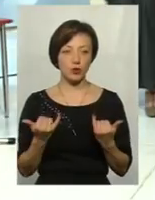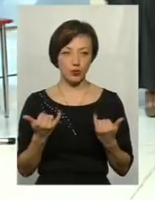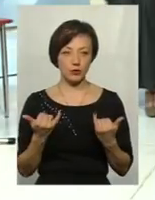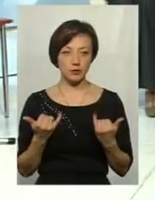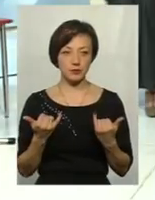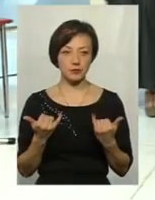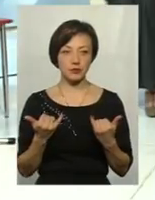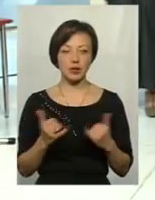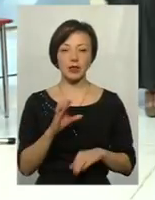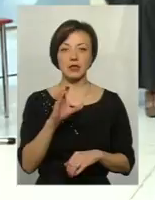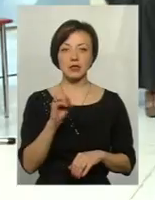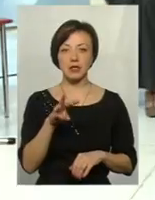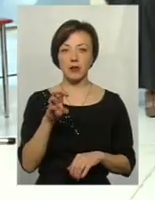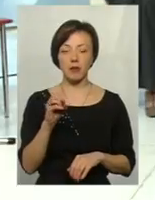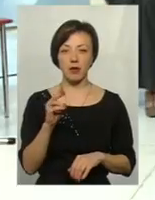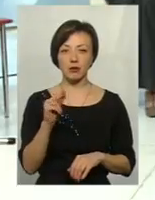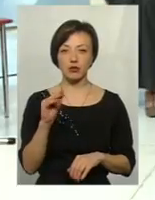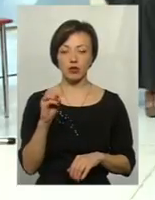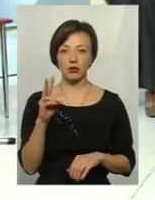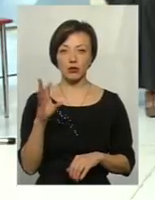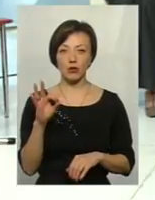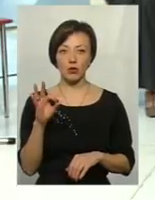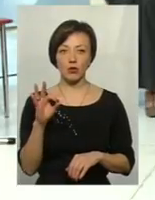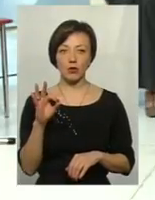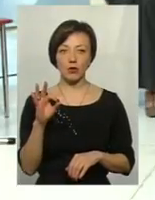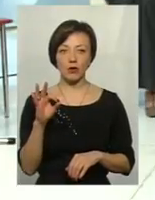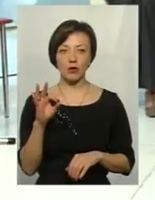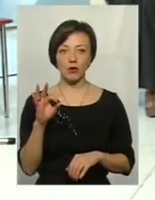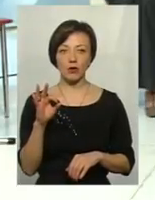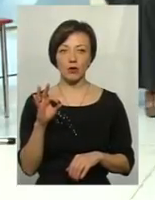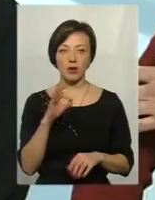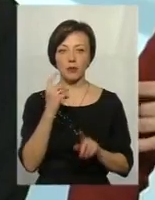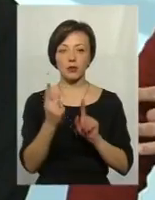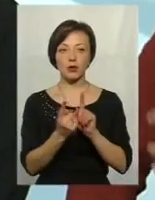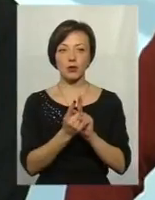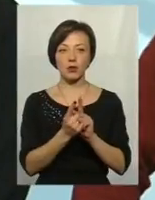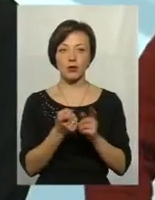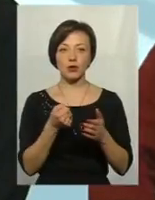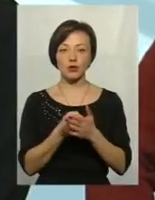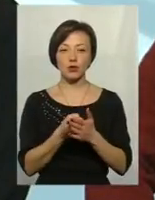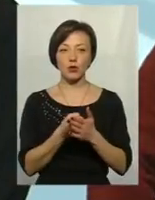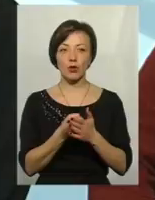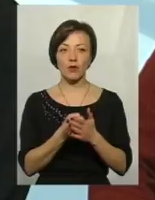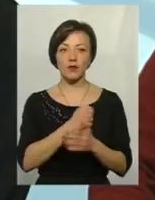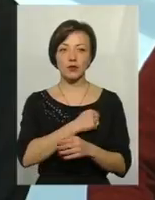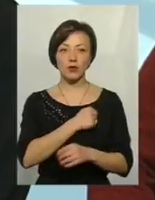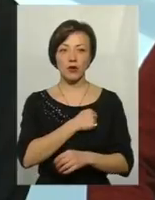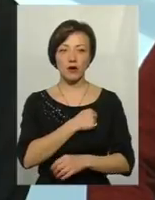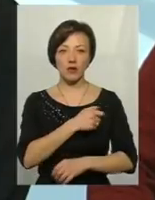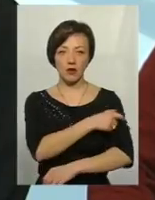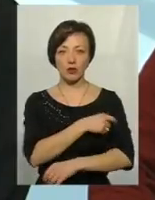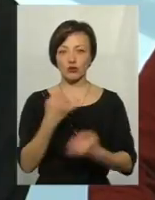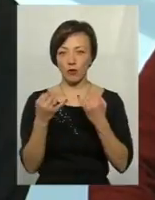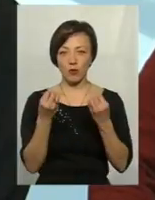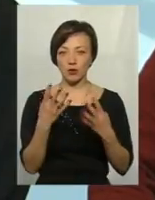Сьогодні Семен Семенченко підходить до військових, які ходять за дивним збігом обставин з жовтими позначками на роковій, без розпізнавальних